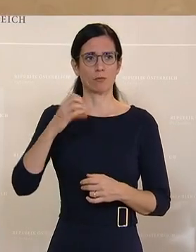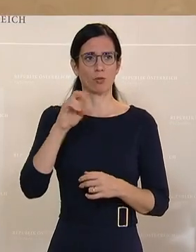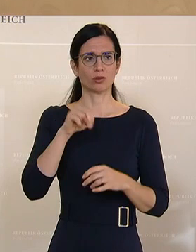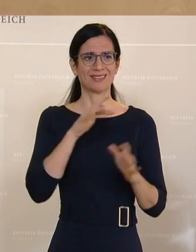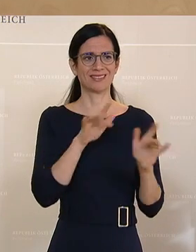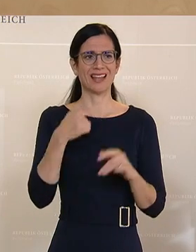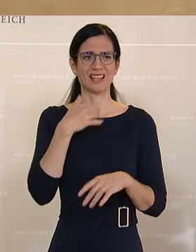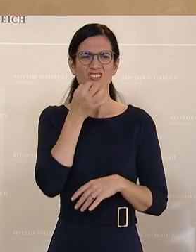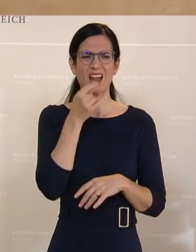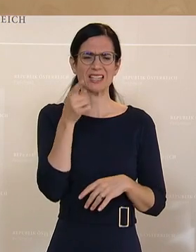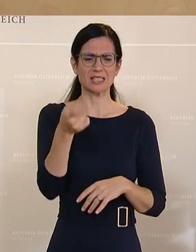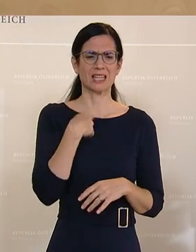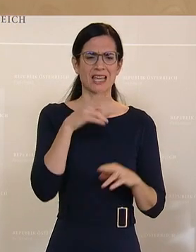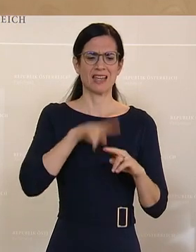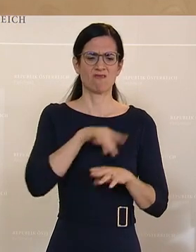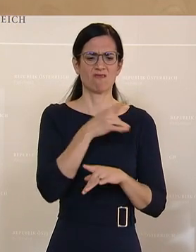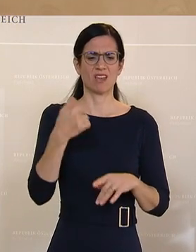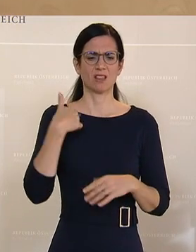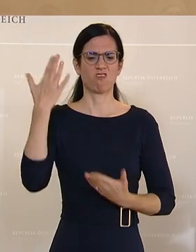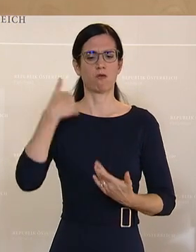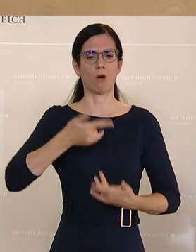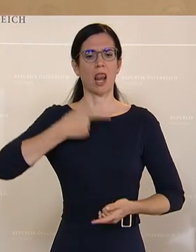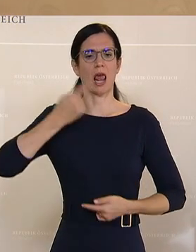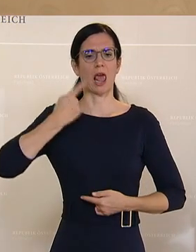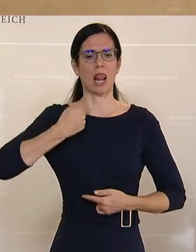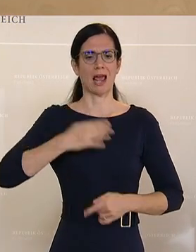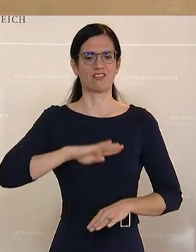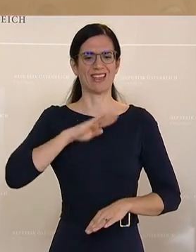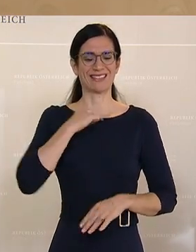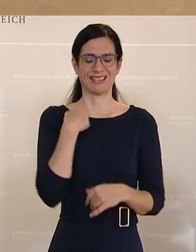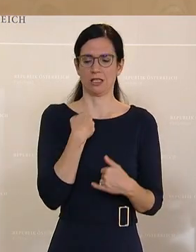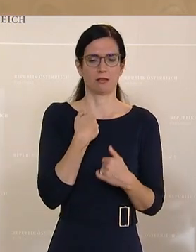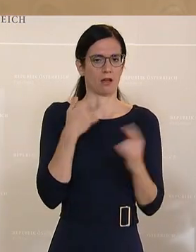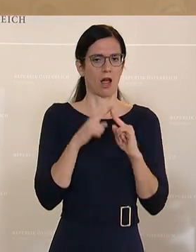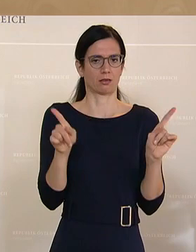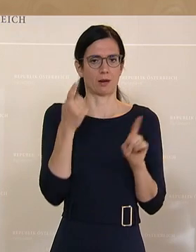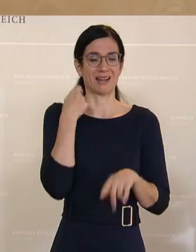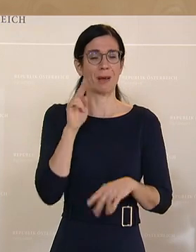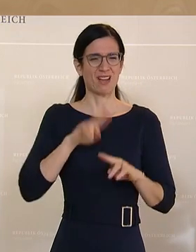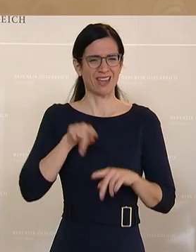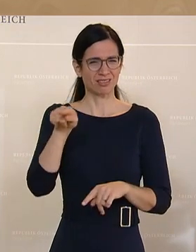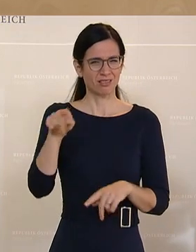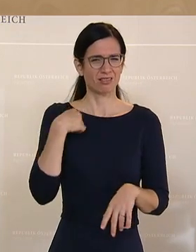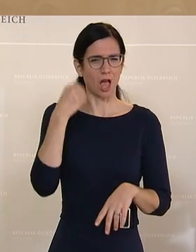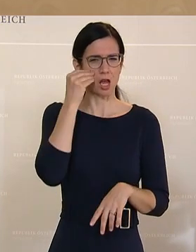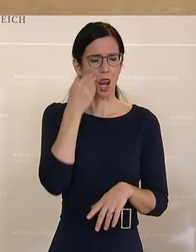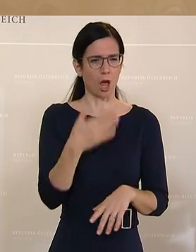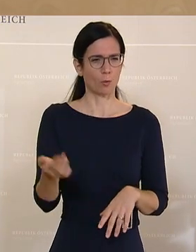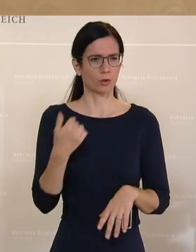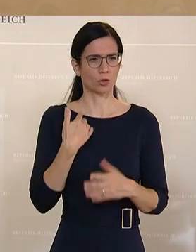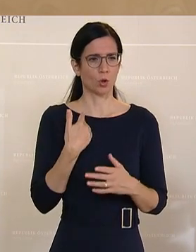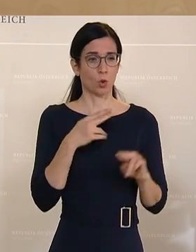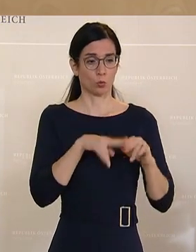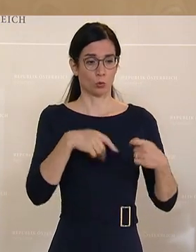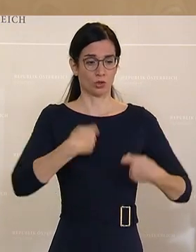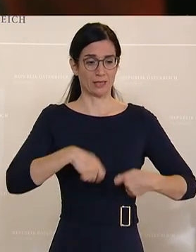herschauen. Wenn man Ihren Wertekanon, den Sie davor zelebriert haben, auf den eh nichts heute, wenn man den heranzieht und diese Aussage des